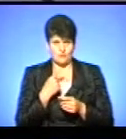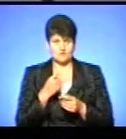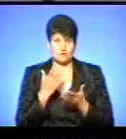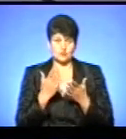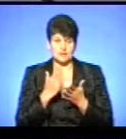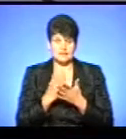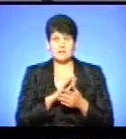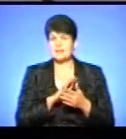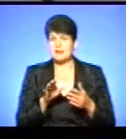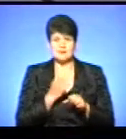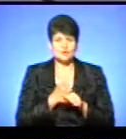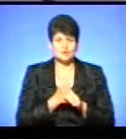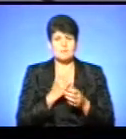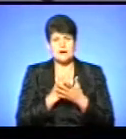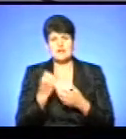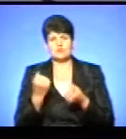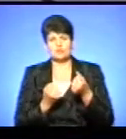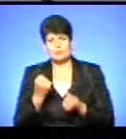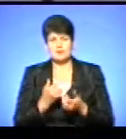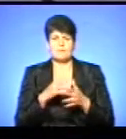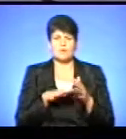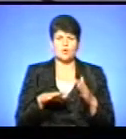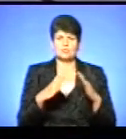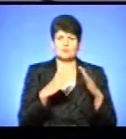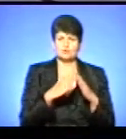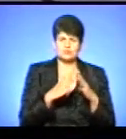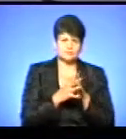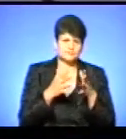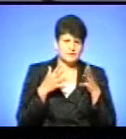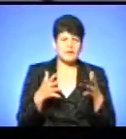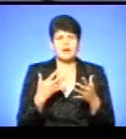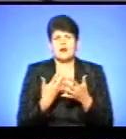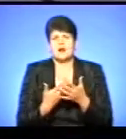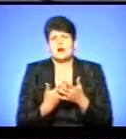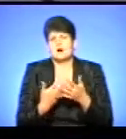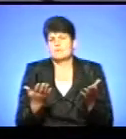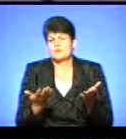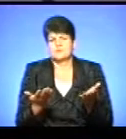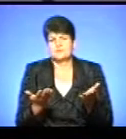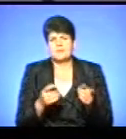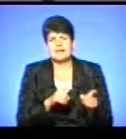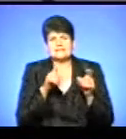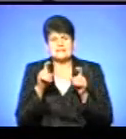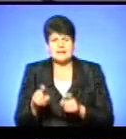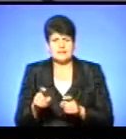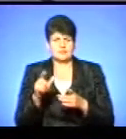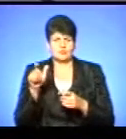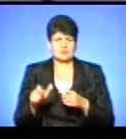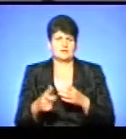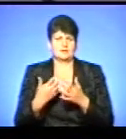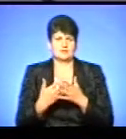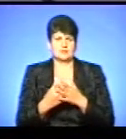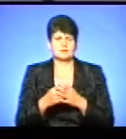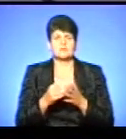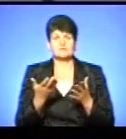якщо людина не працює, або має автомобіль, або площа житла, або людина має статус переселеної особи, скажу,